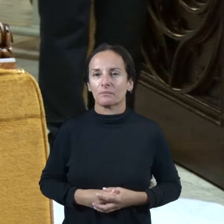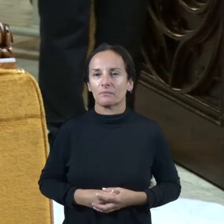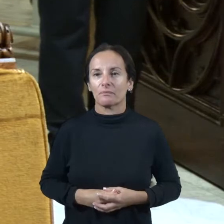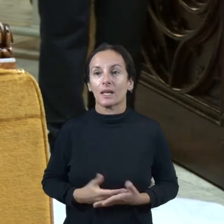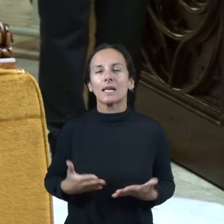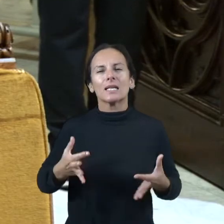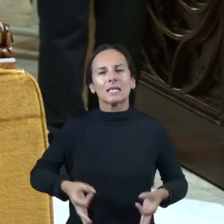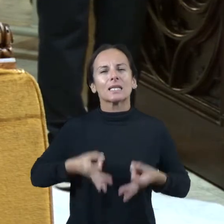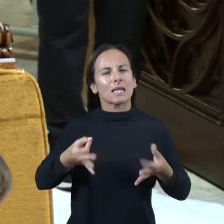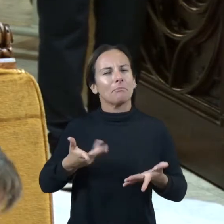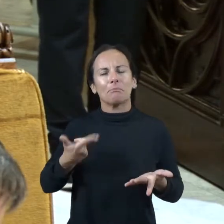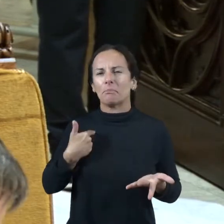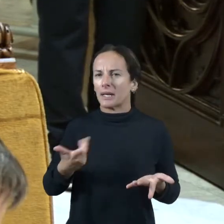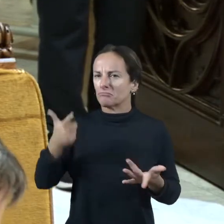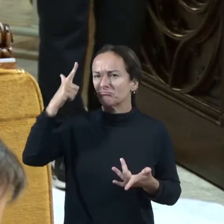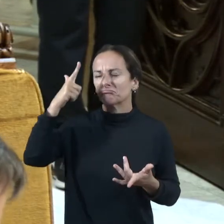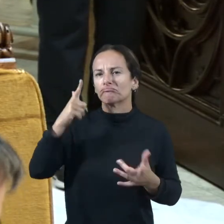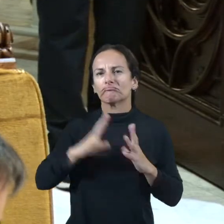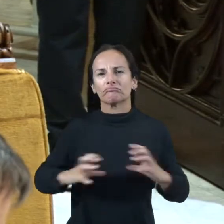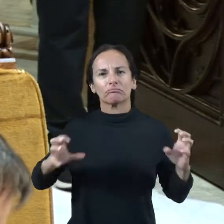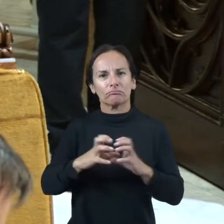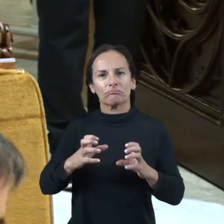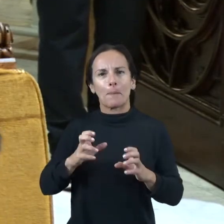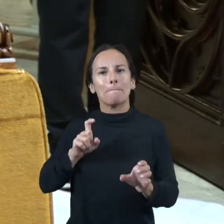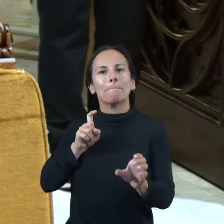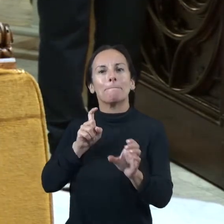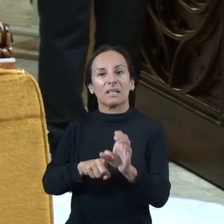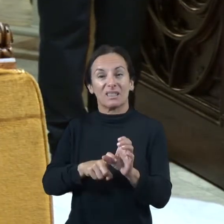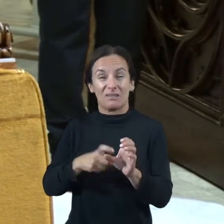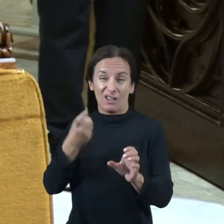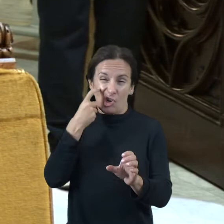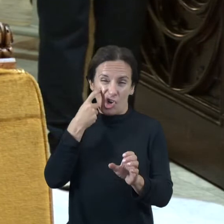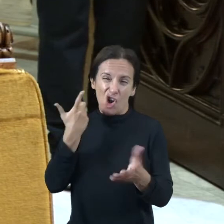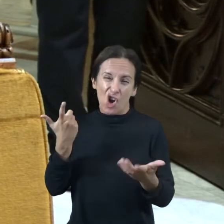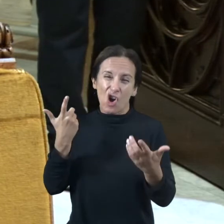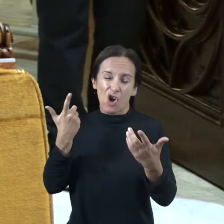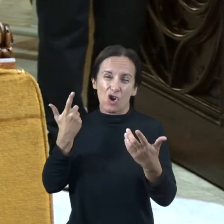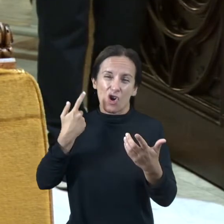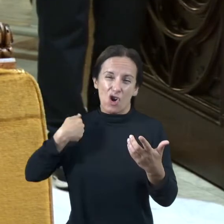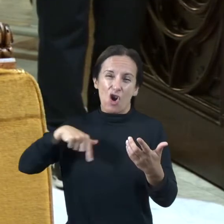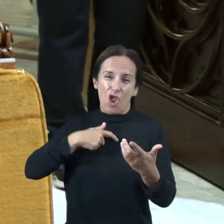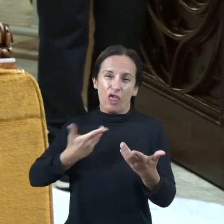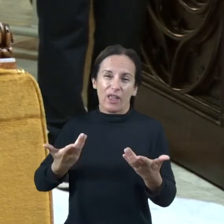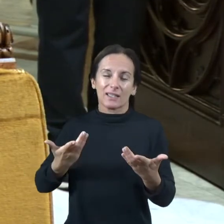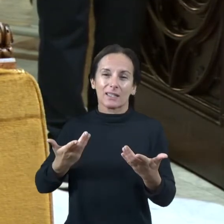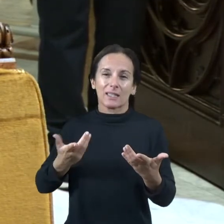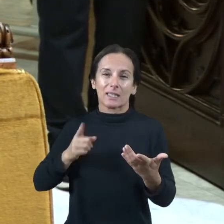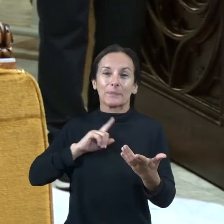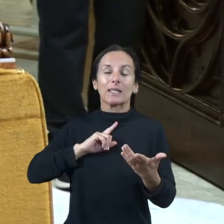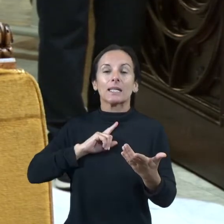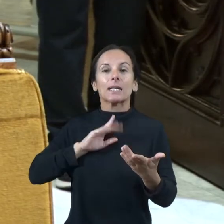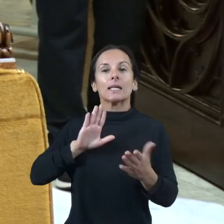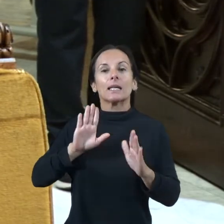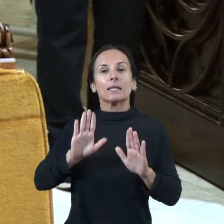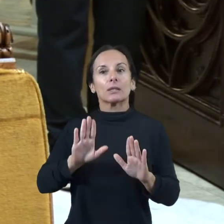sempre ens agrada molt participar i qui ens coneix un poquet sempre ja estem en el Consell Escolar de Mallorca i simplement